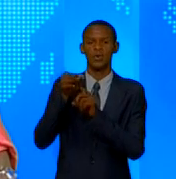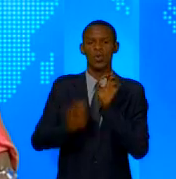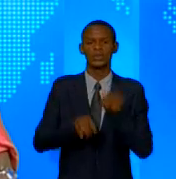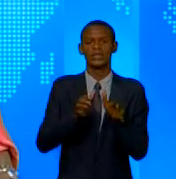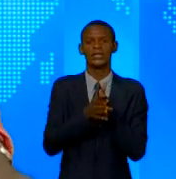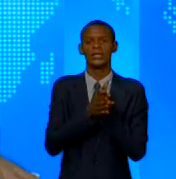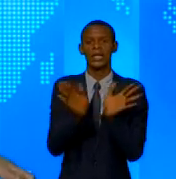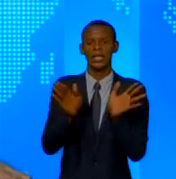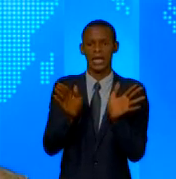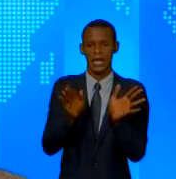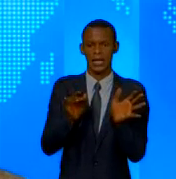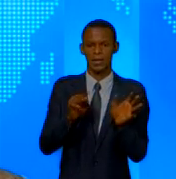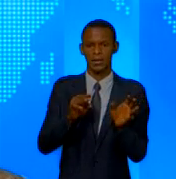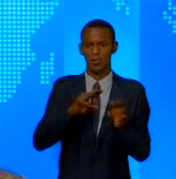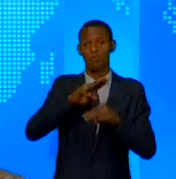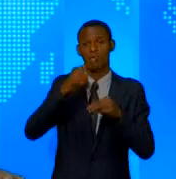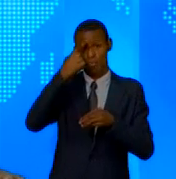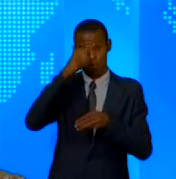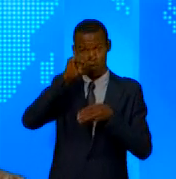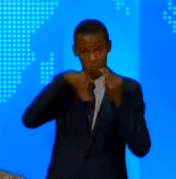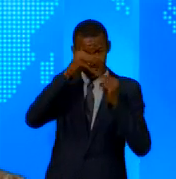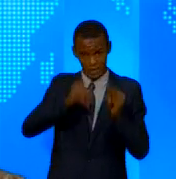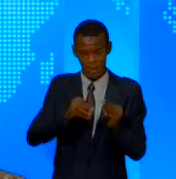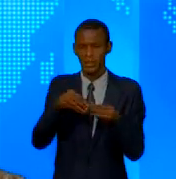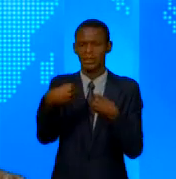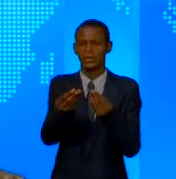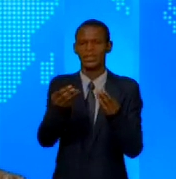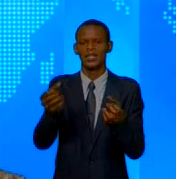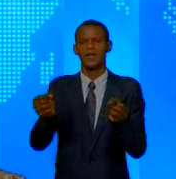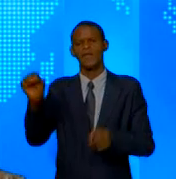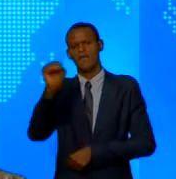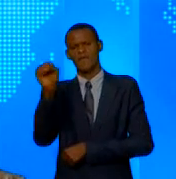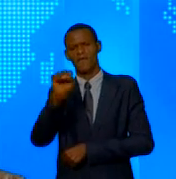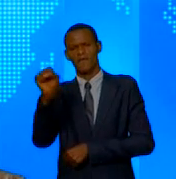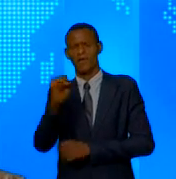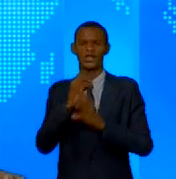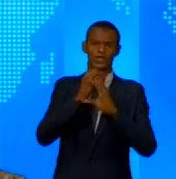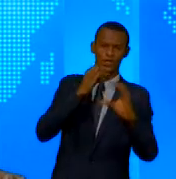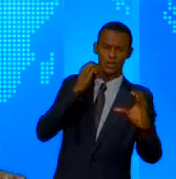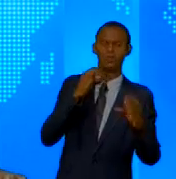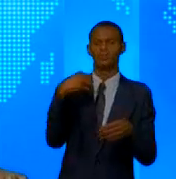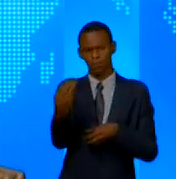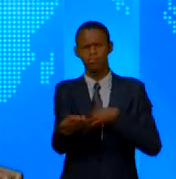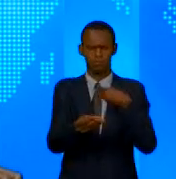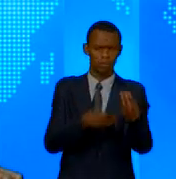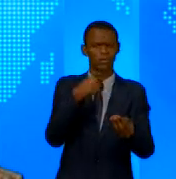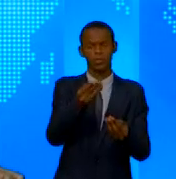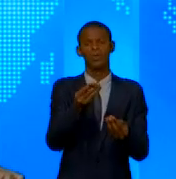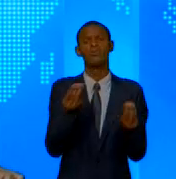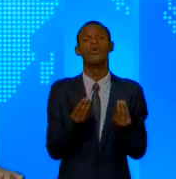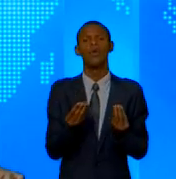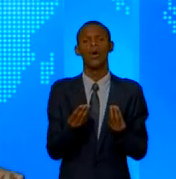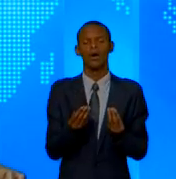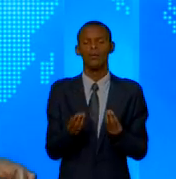véhicules de marque Toyota, des minibus et deux jeeps pour Elisemine Emwe. Ce geste vise à renforcer les capacités